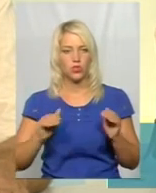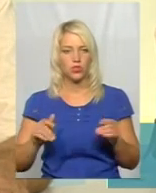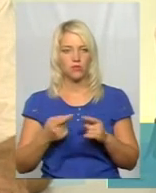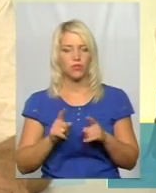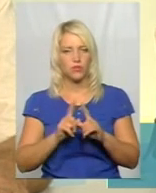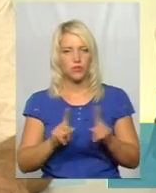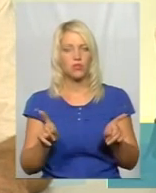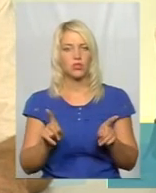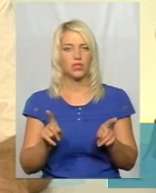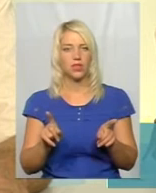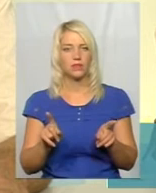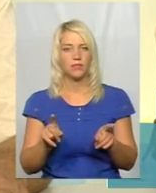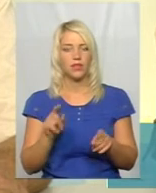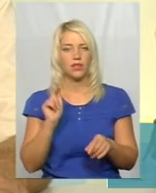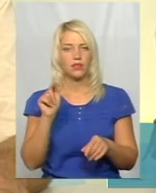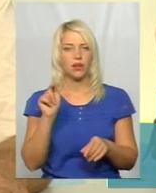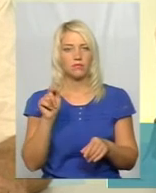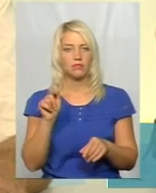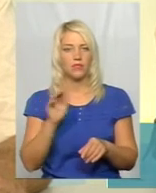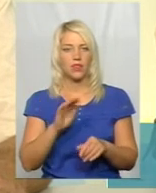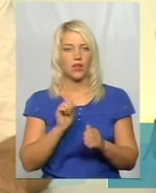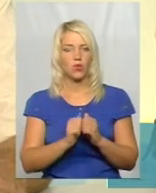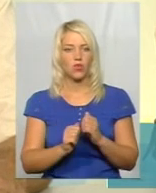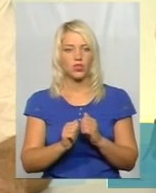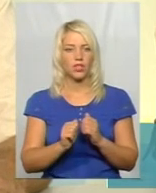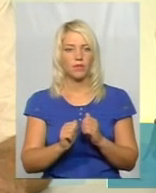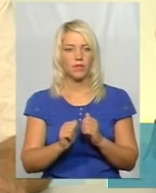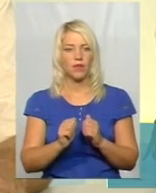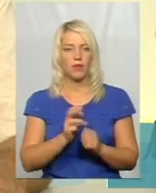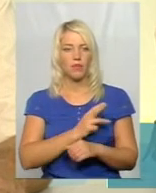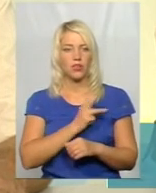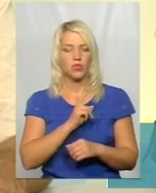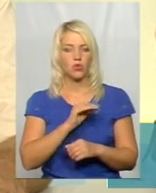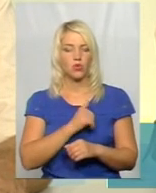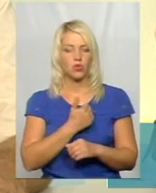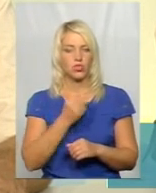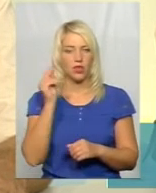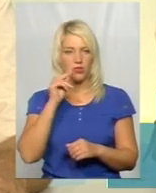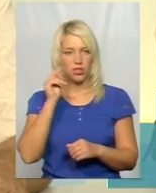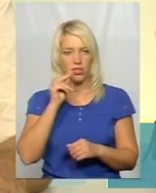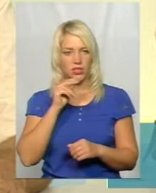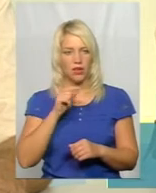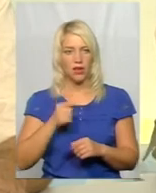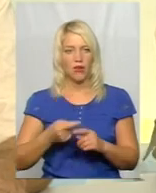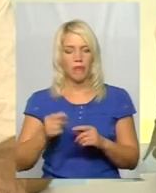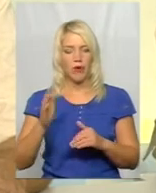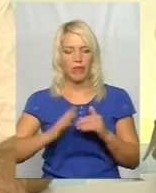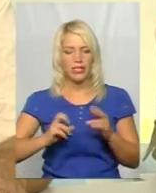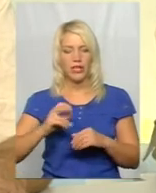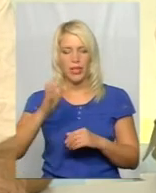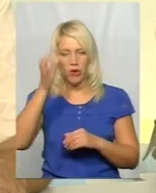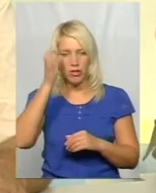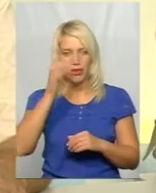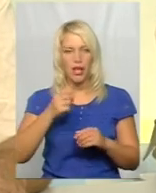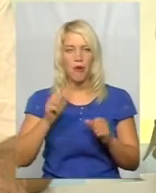своєрідна. І там не кожен бажаючи навчатись просто в закладі професійно-технічної освіти